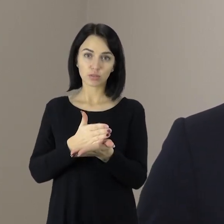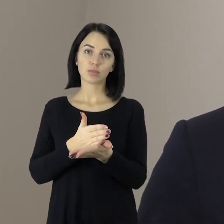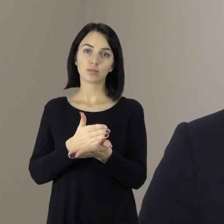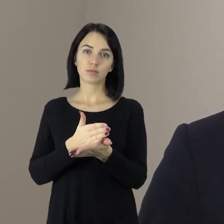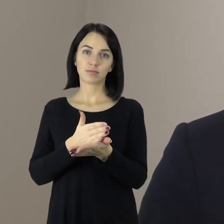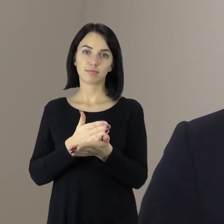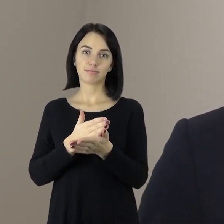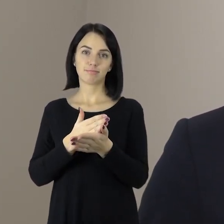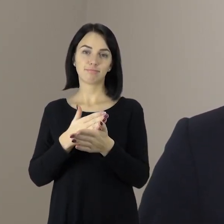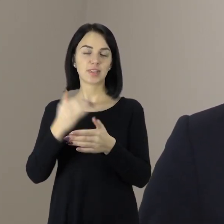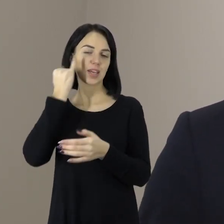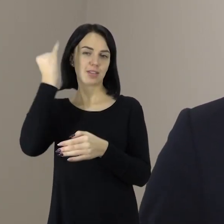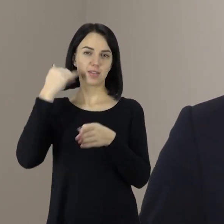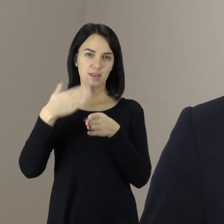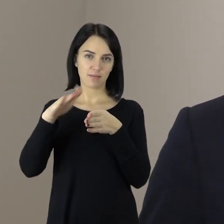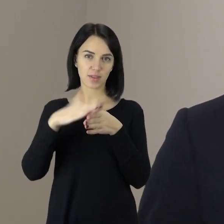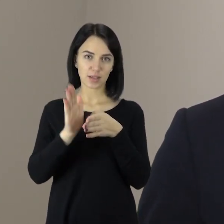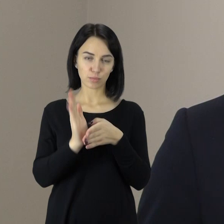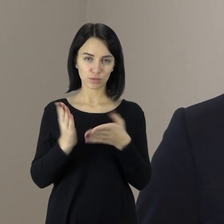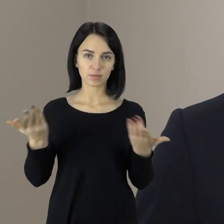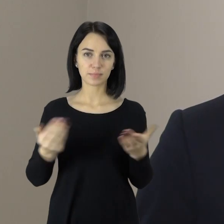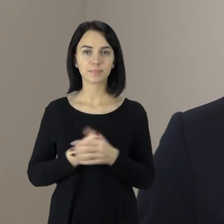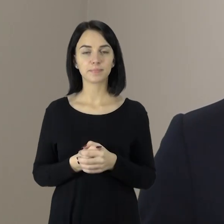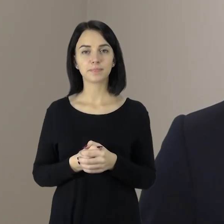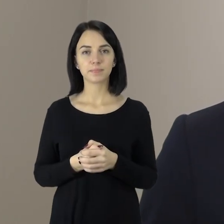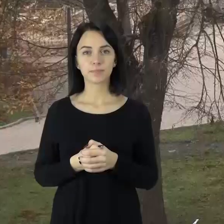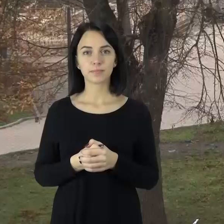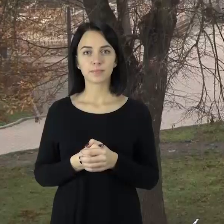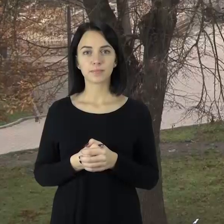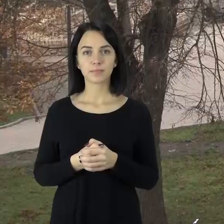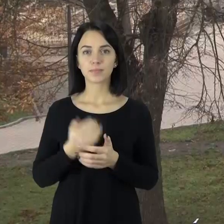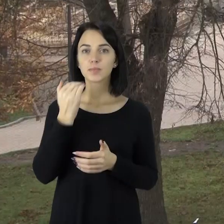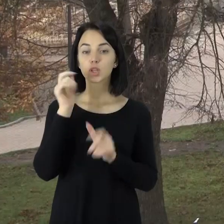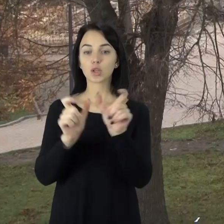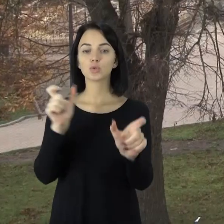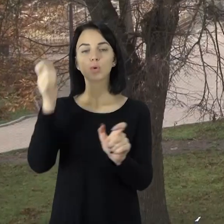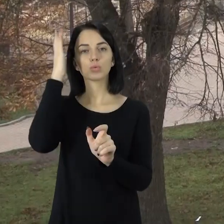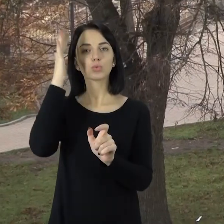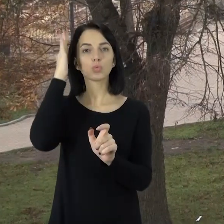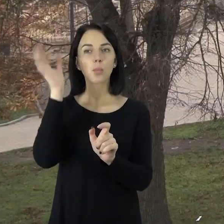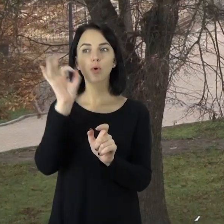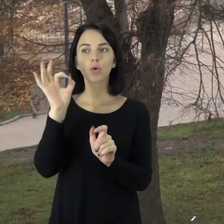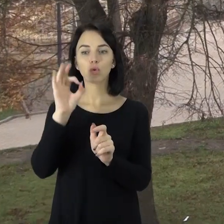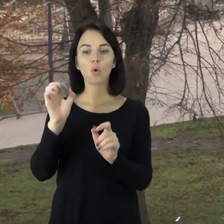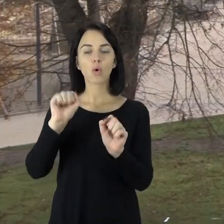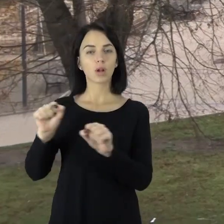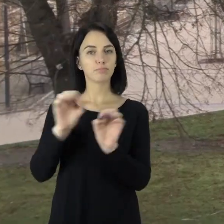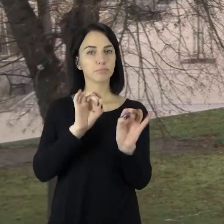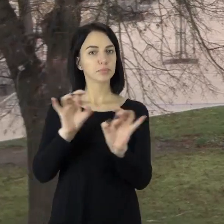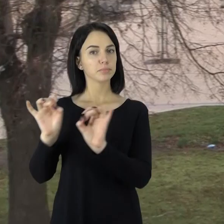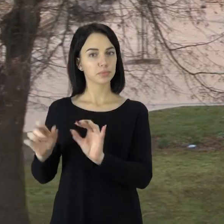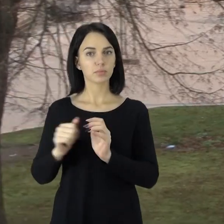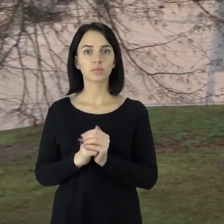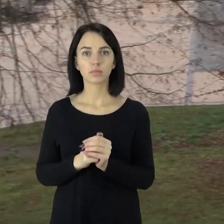daugiausiai palaikymą, balsų taip vadinamų, tokiu atveju ta idėja bus įgyvendinta. Tuo tarpu Šiauliečių nuomonės išgirdus apie šią galimybę